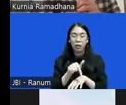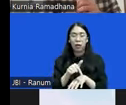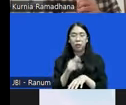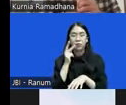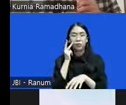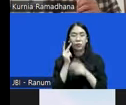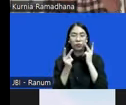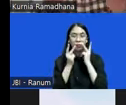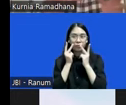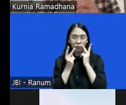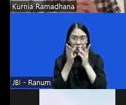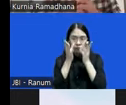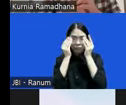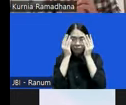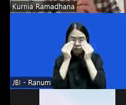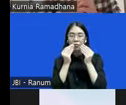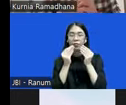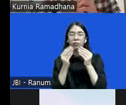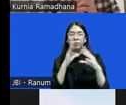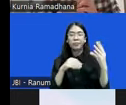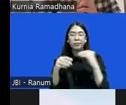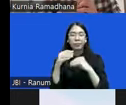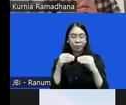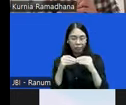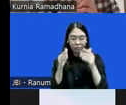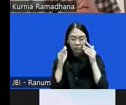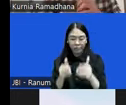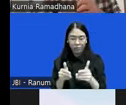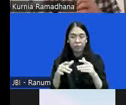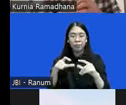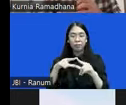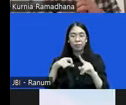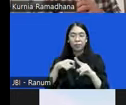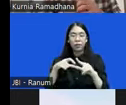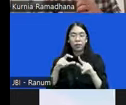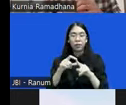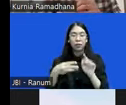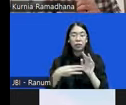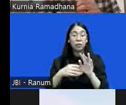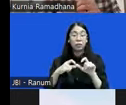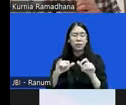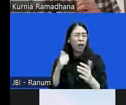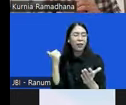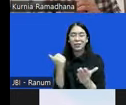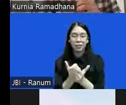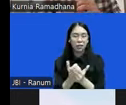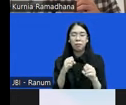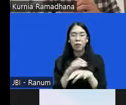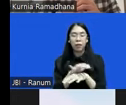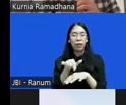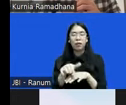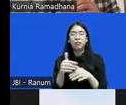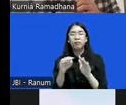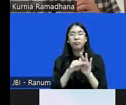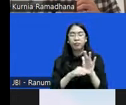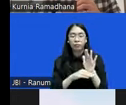dibahas di kalangan akademisi, dan memang menjadi realita praktik tata peraturan